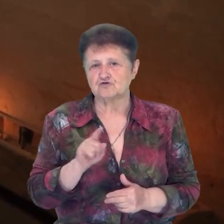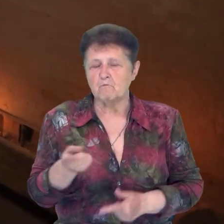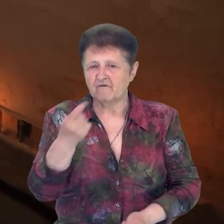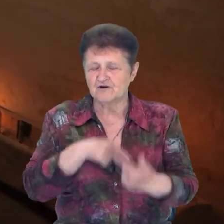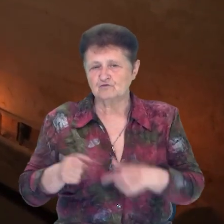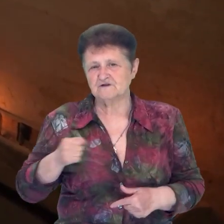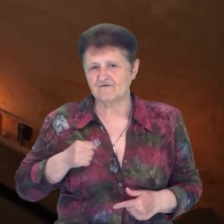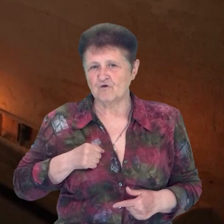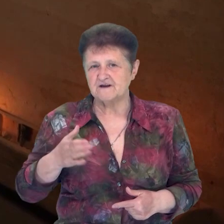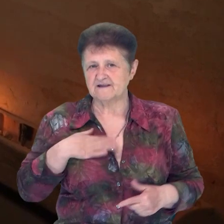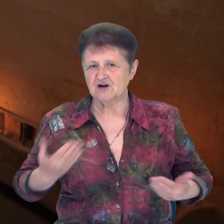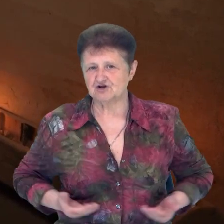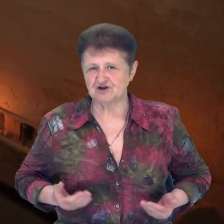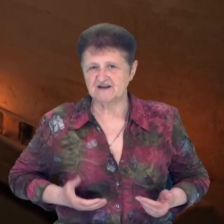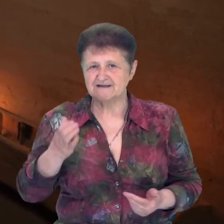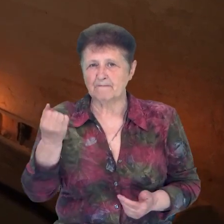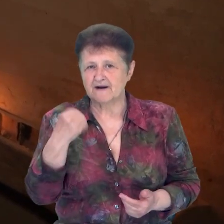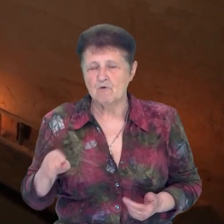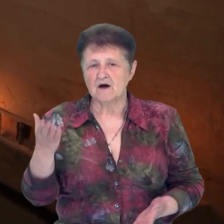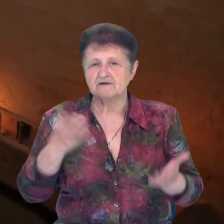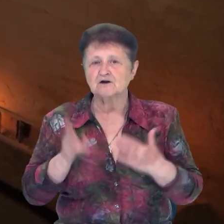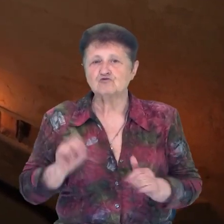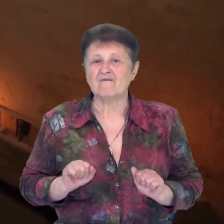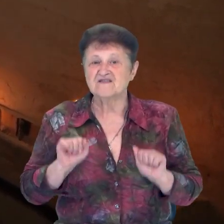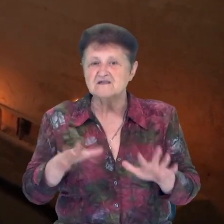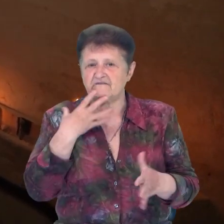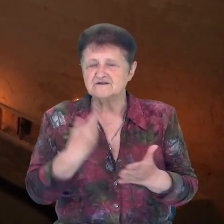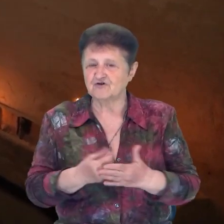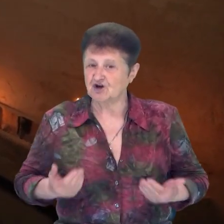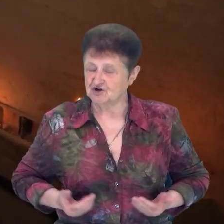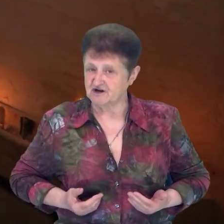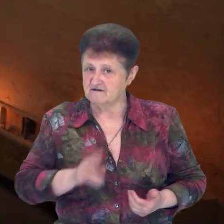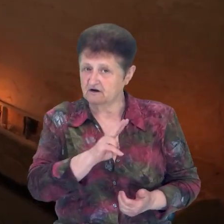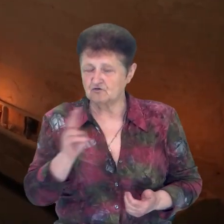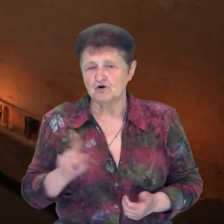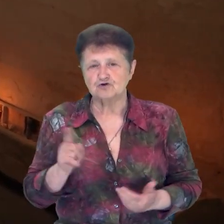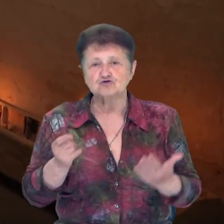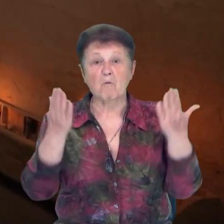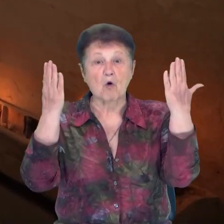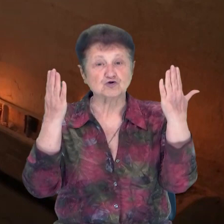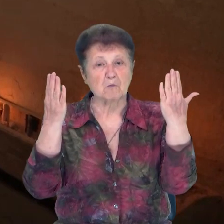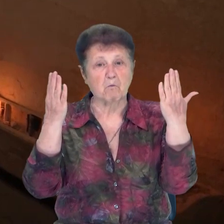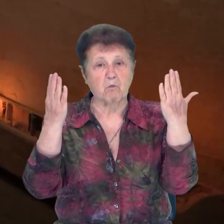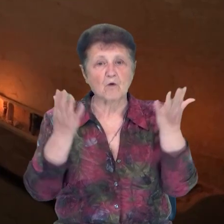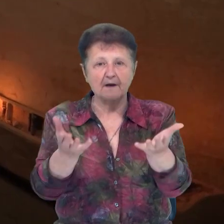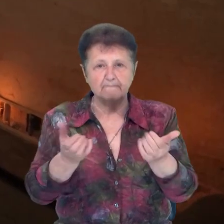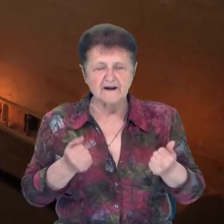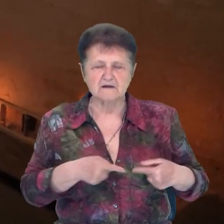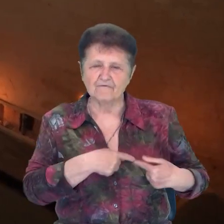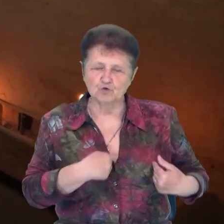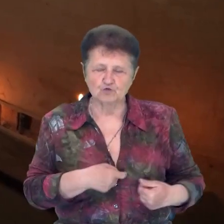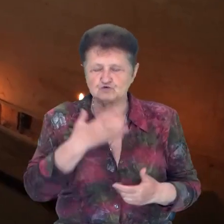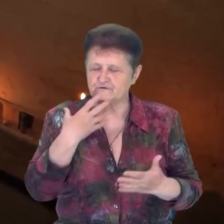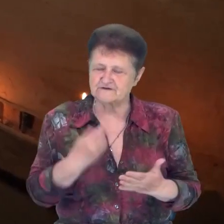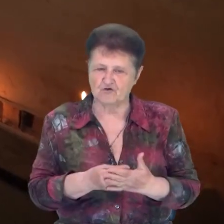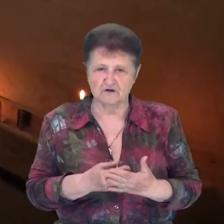повернулись воїни з перемогою. А якщо вже хто віддав своє життя, то щоб Господь прийняв його душечку в своїх